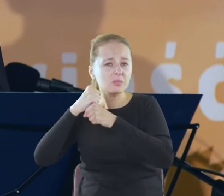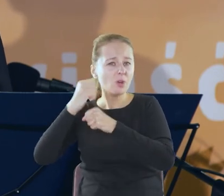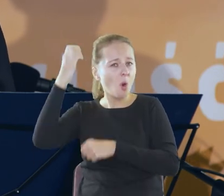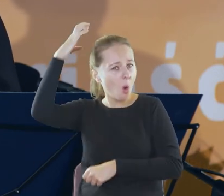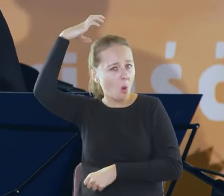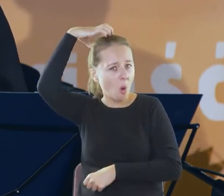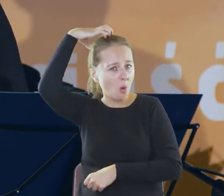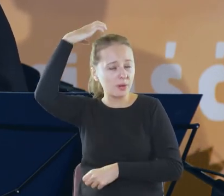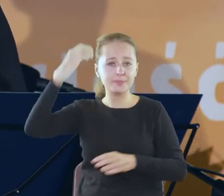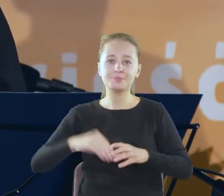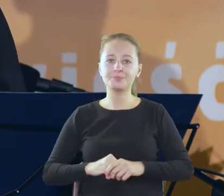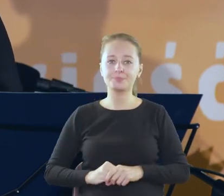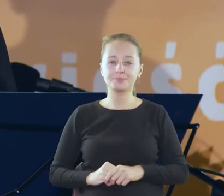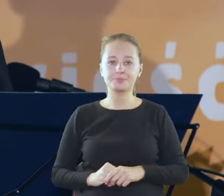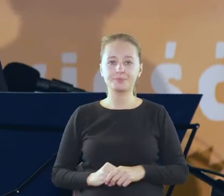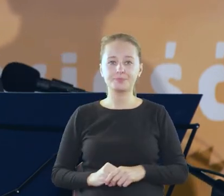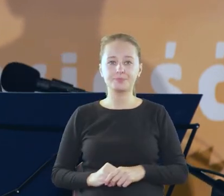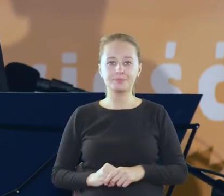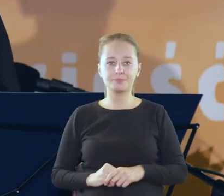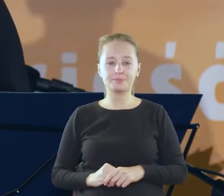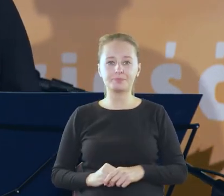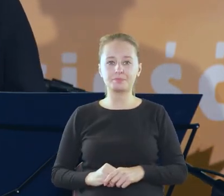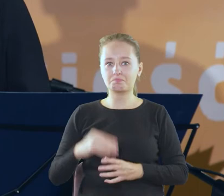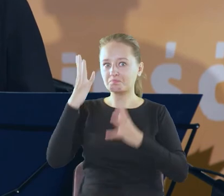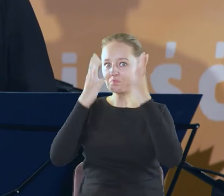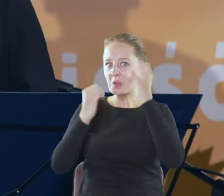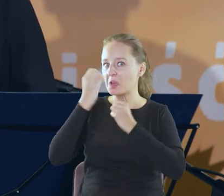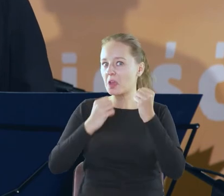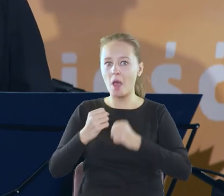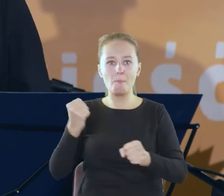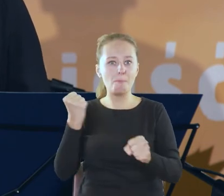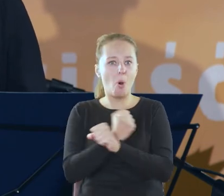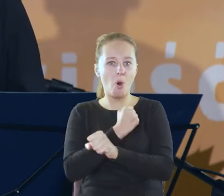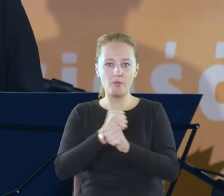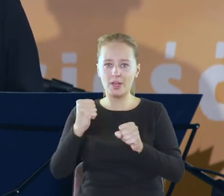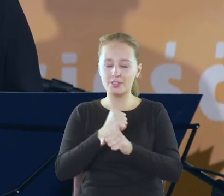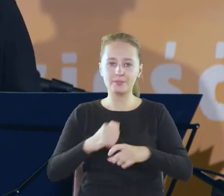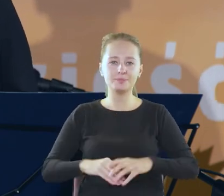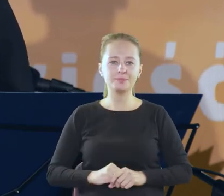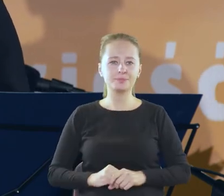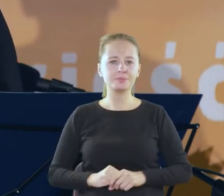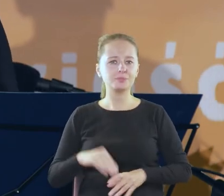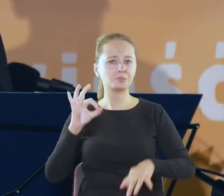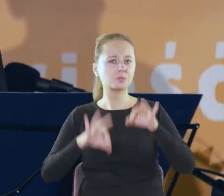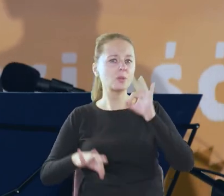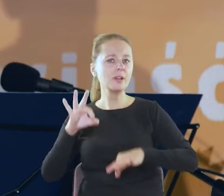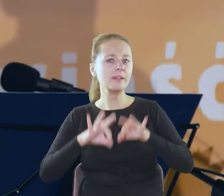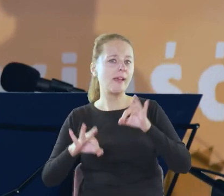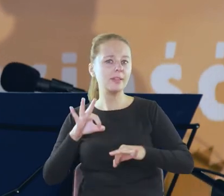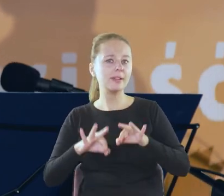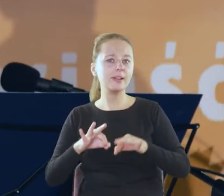kok minę pełną powagi jest ubrana w suknię aksamitną